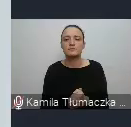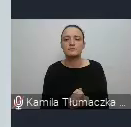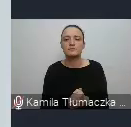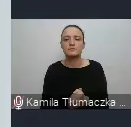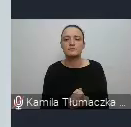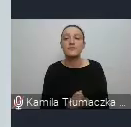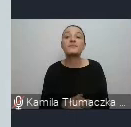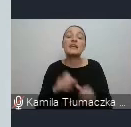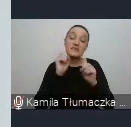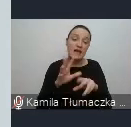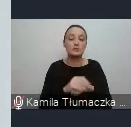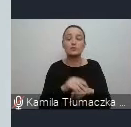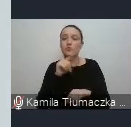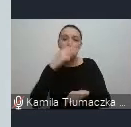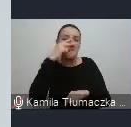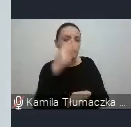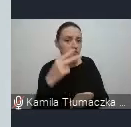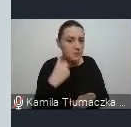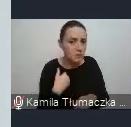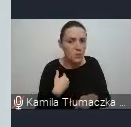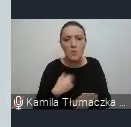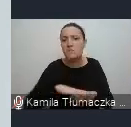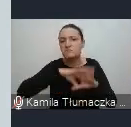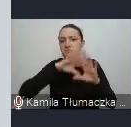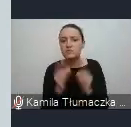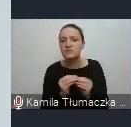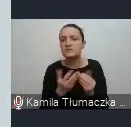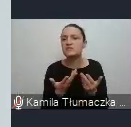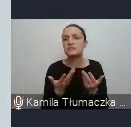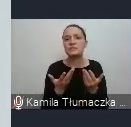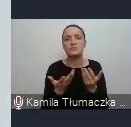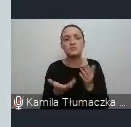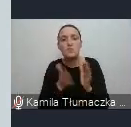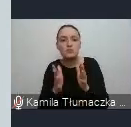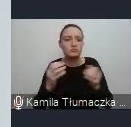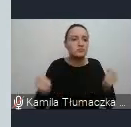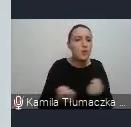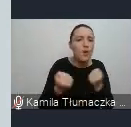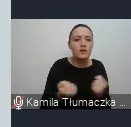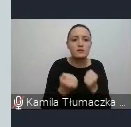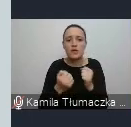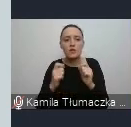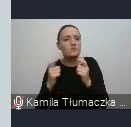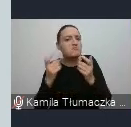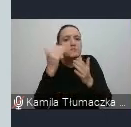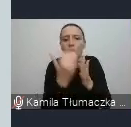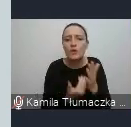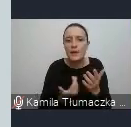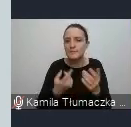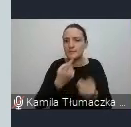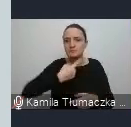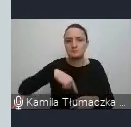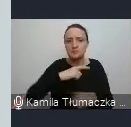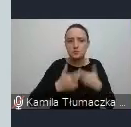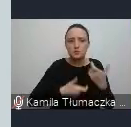Tak, tak jak Państwo widzieli, wszystkie rodzaje działalności, również programy, które są uczone